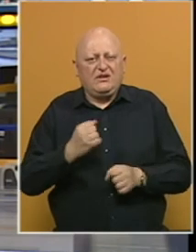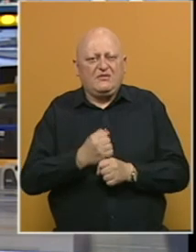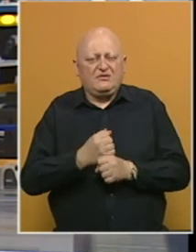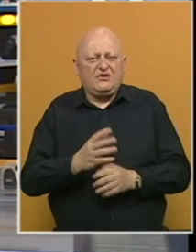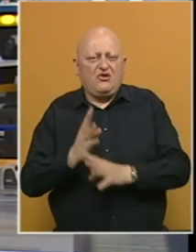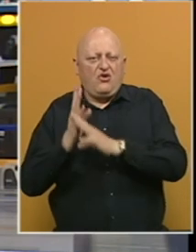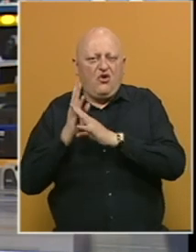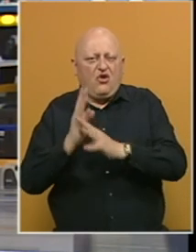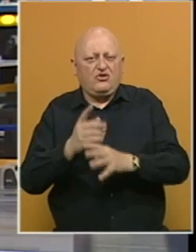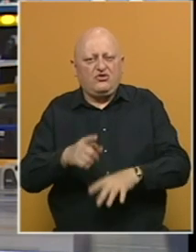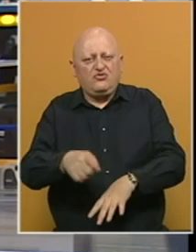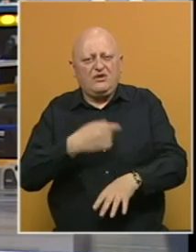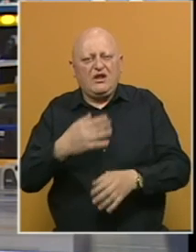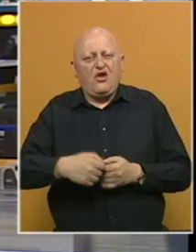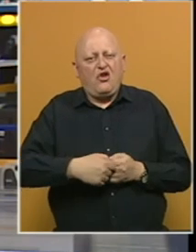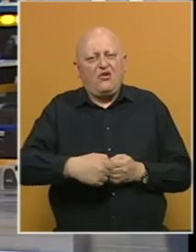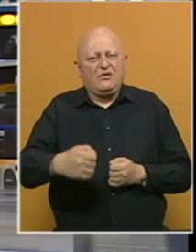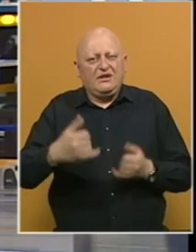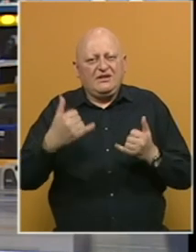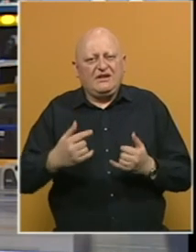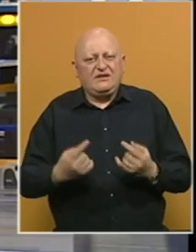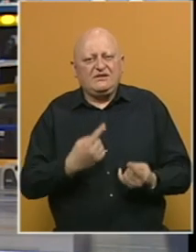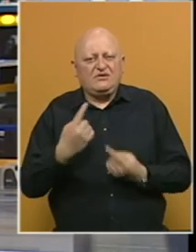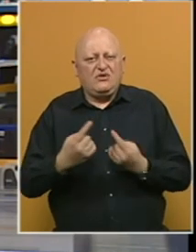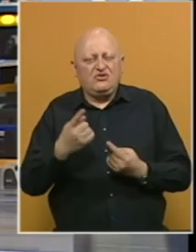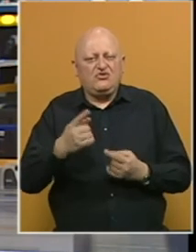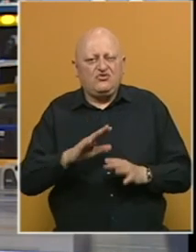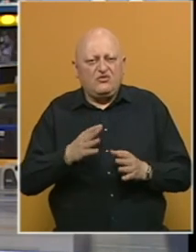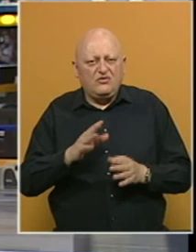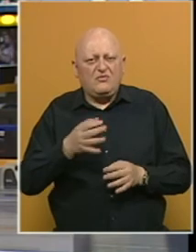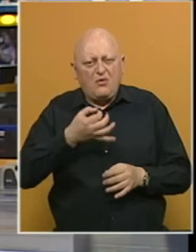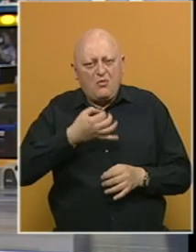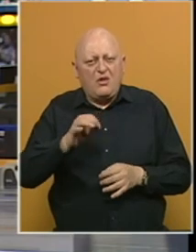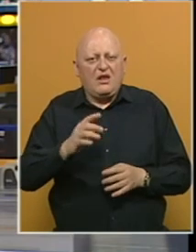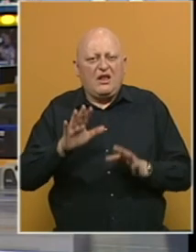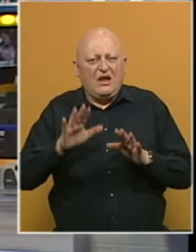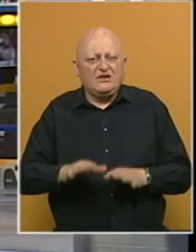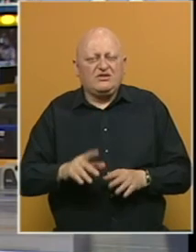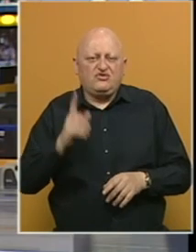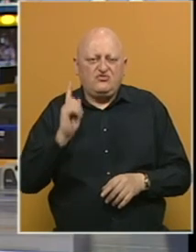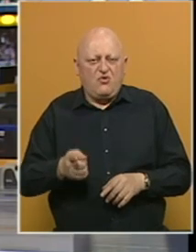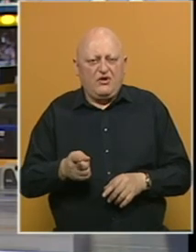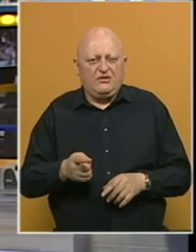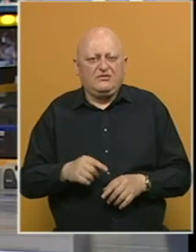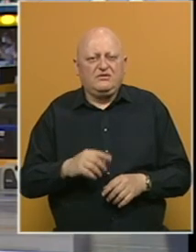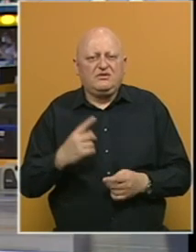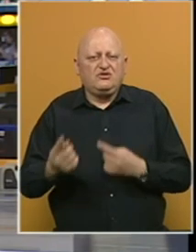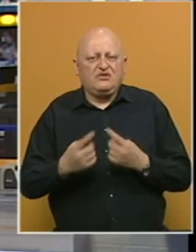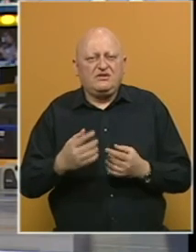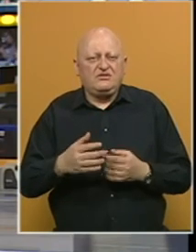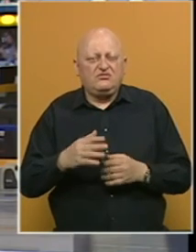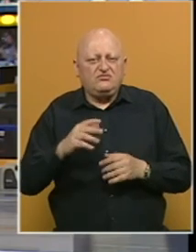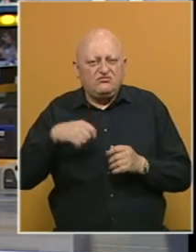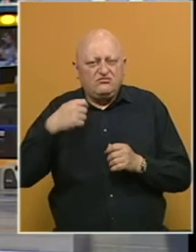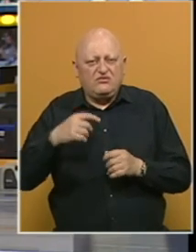stvarale su se kolone duge i po nekoliko kilometara. Danas je stanje kod ovog tunela bilo povoljnije, ali zastoji su neminovni. Situaciju na